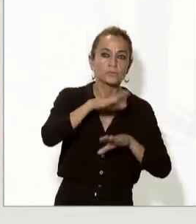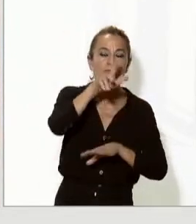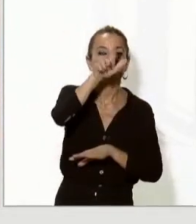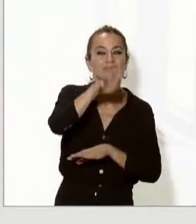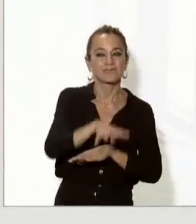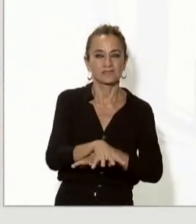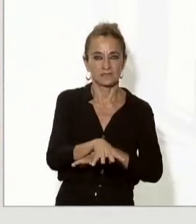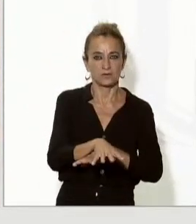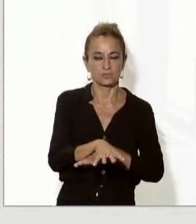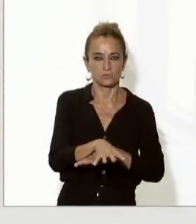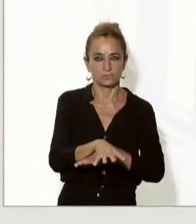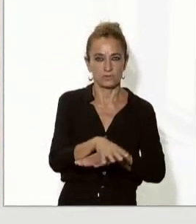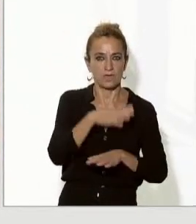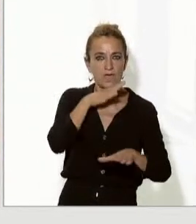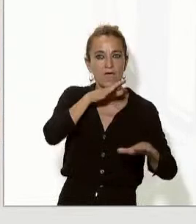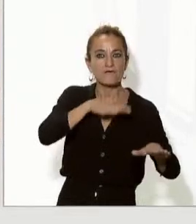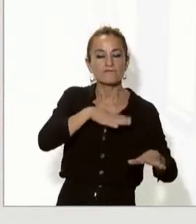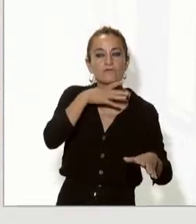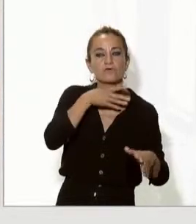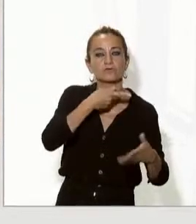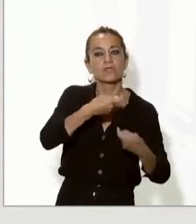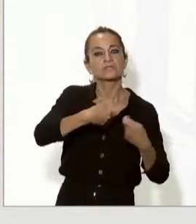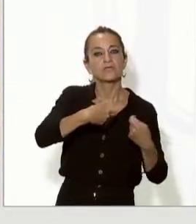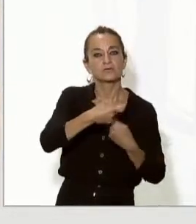negociació amb el PSOE